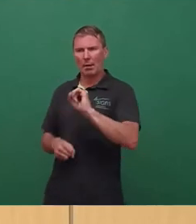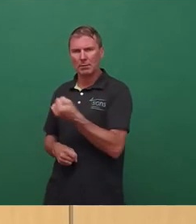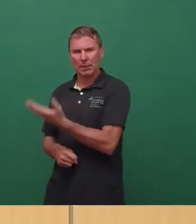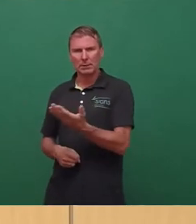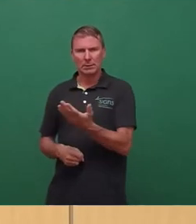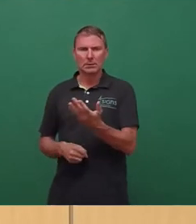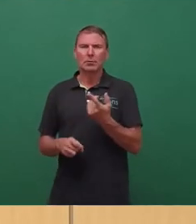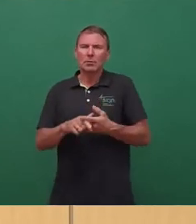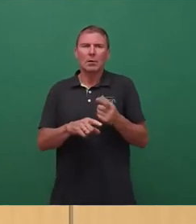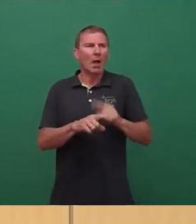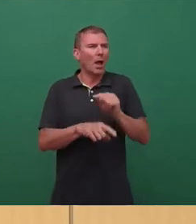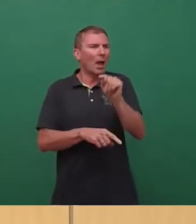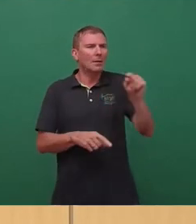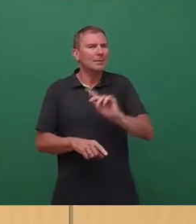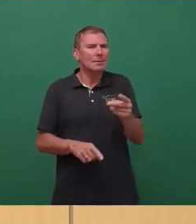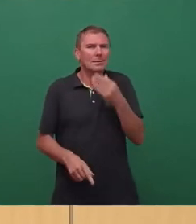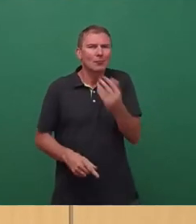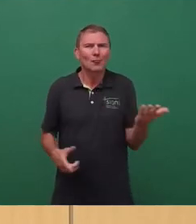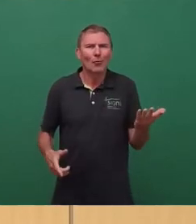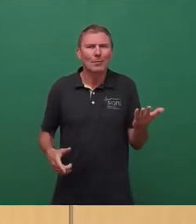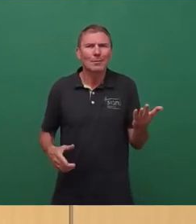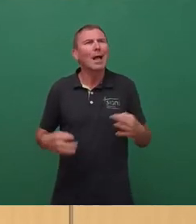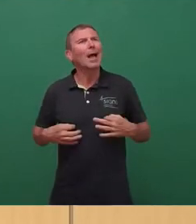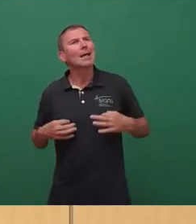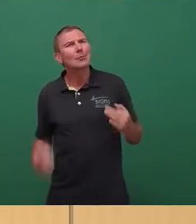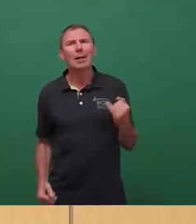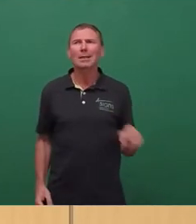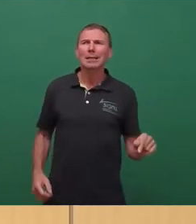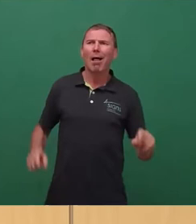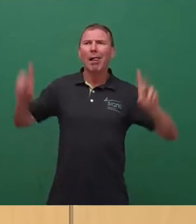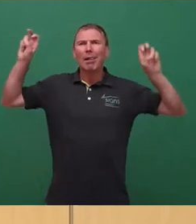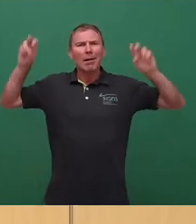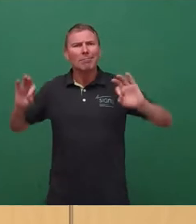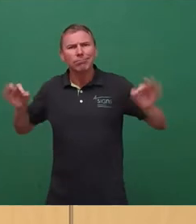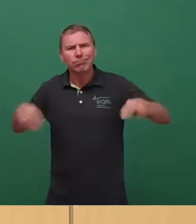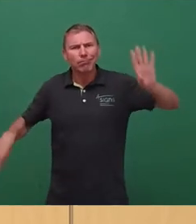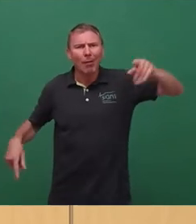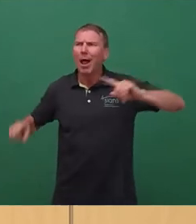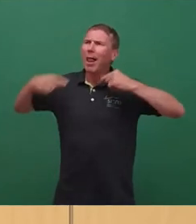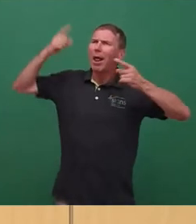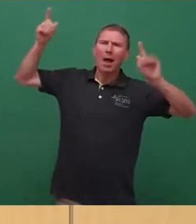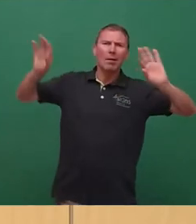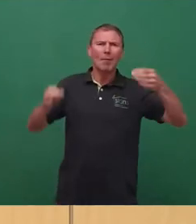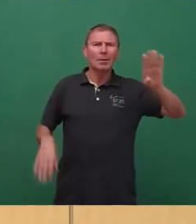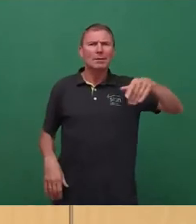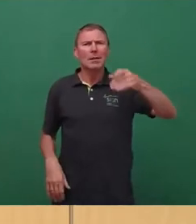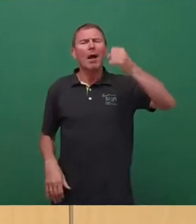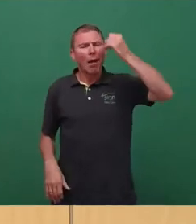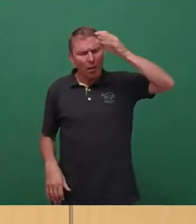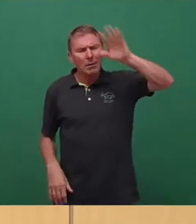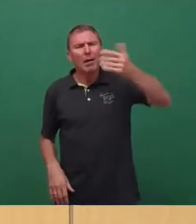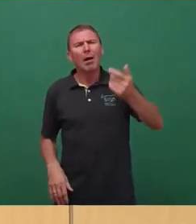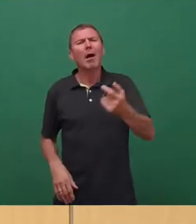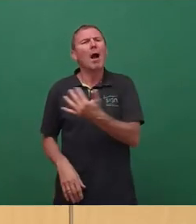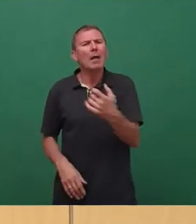Und das ist alles nicht schön. Da brauchen wir gar nicht mit der Gesundheit der Kinder anzufangen. Ja, natürlich werden auch erkleckliche Kinder